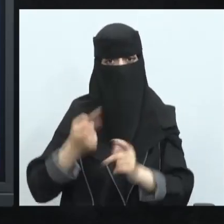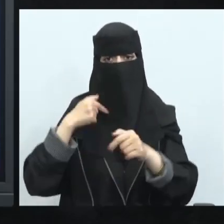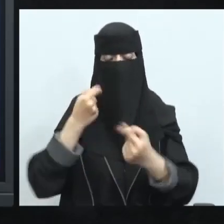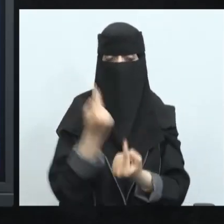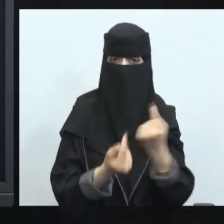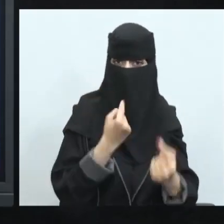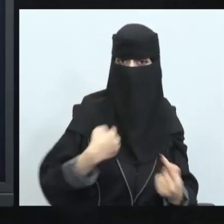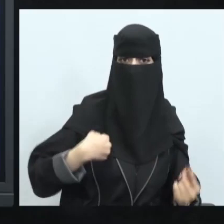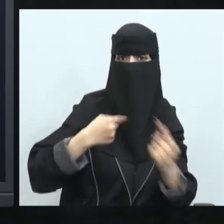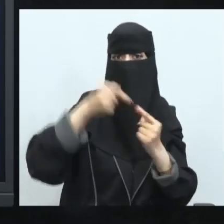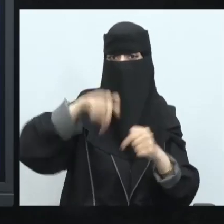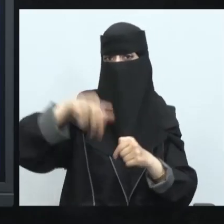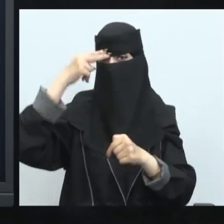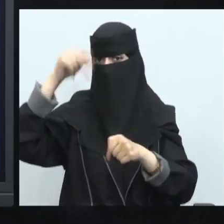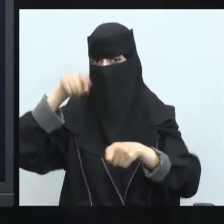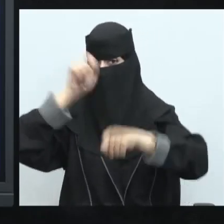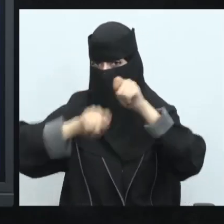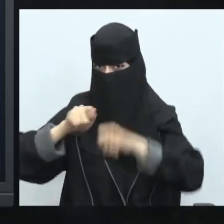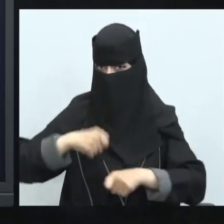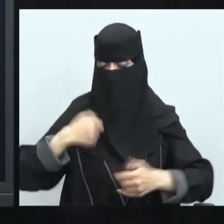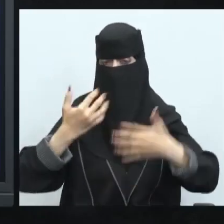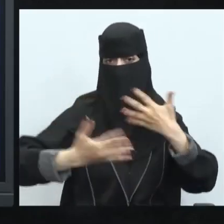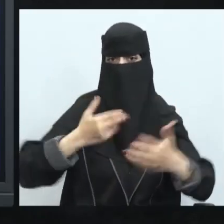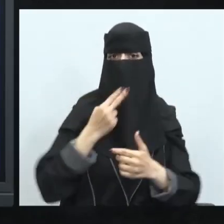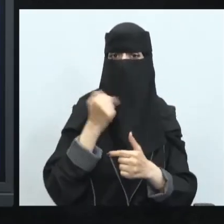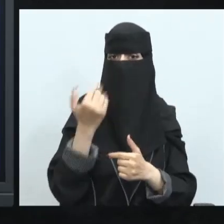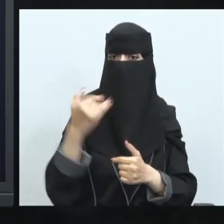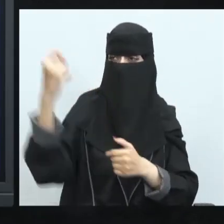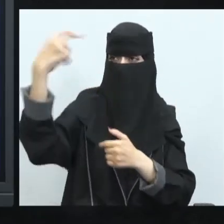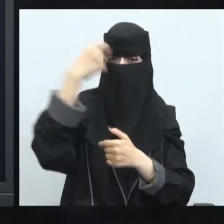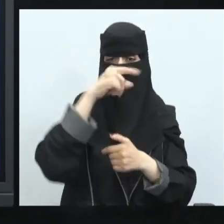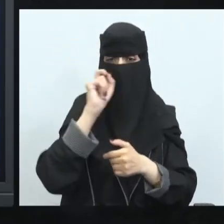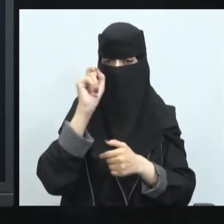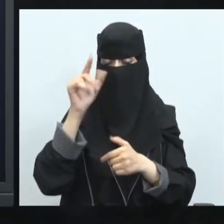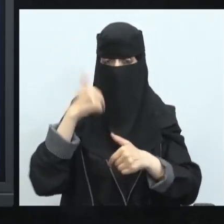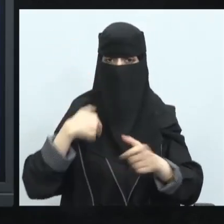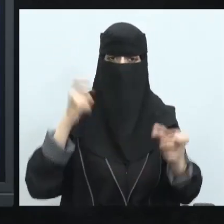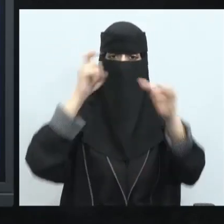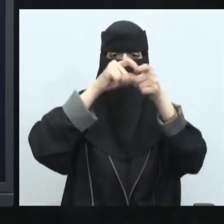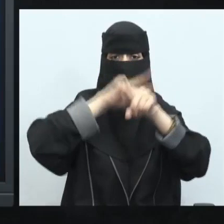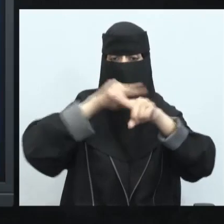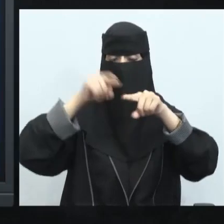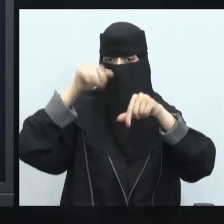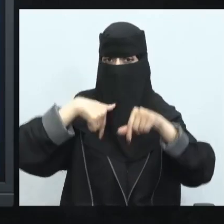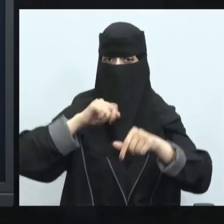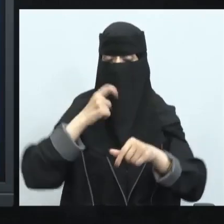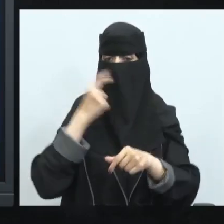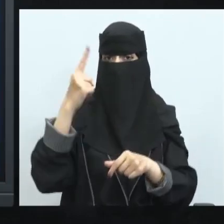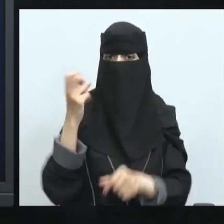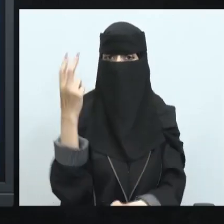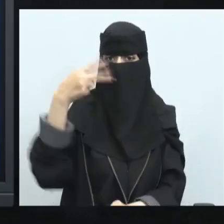تستهدف أن تكون الطاقة المستخدمة طاقة نظيفة يكون انبعاثاتها صفرية وصولا بإذن الله إلى عام